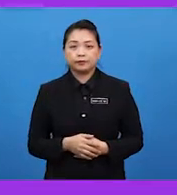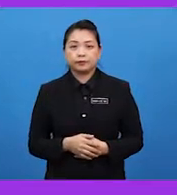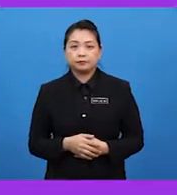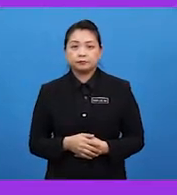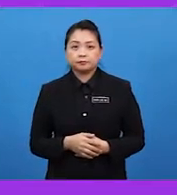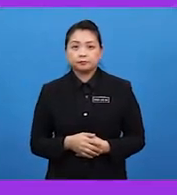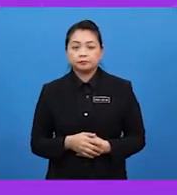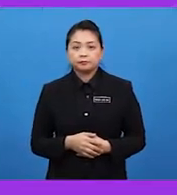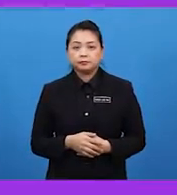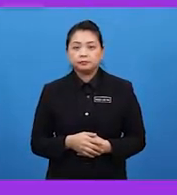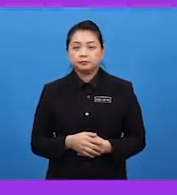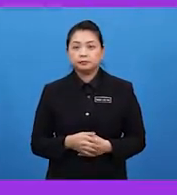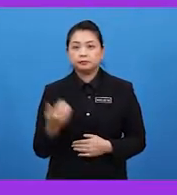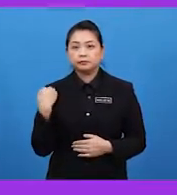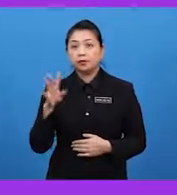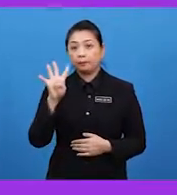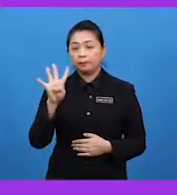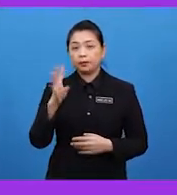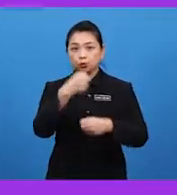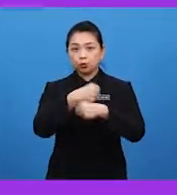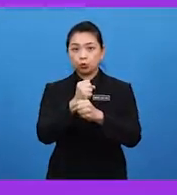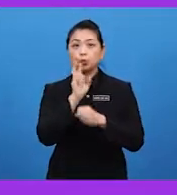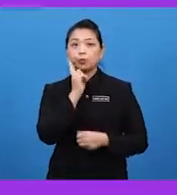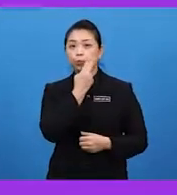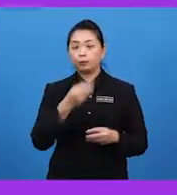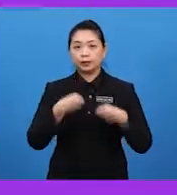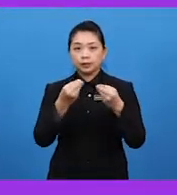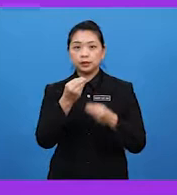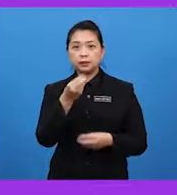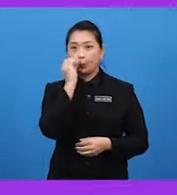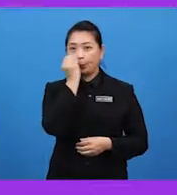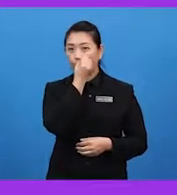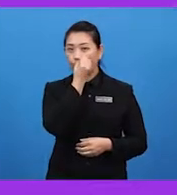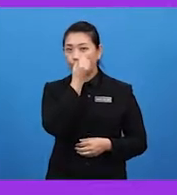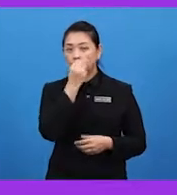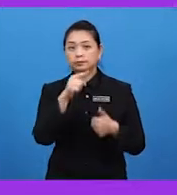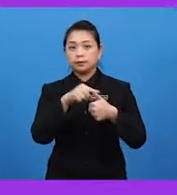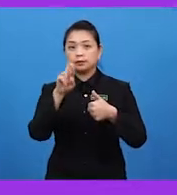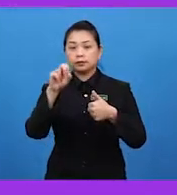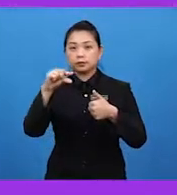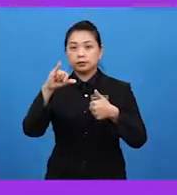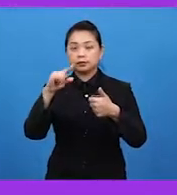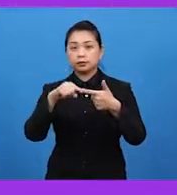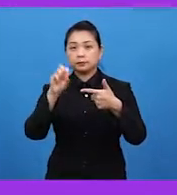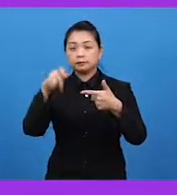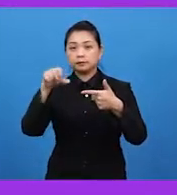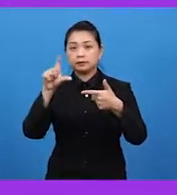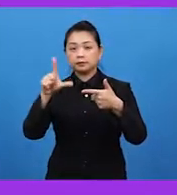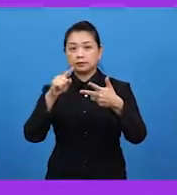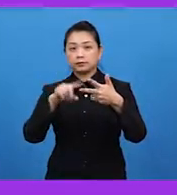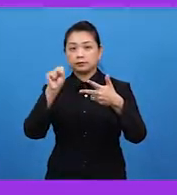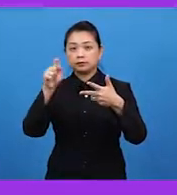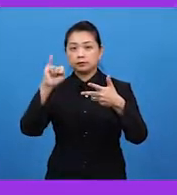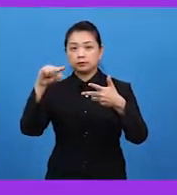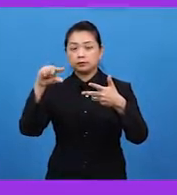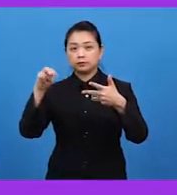4 Terdapat empat struktur umum bagi bunga, iaitu ragi, sepal, stigma